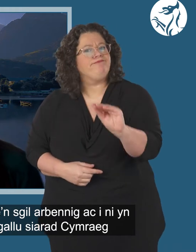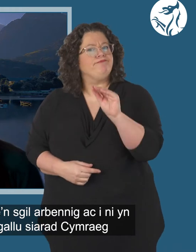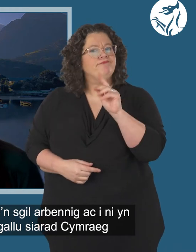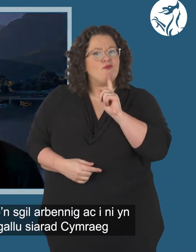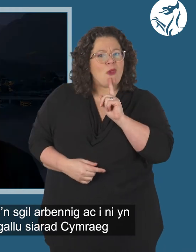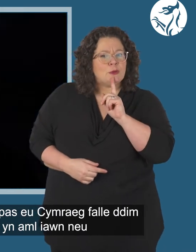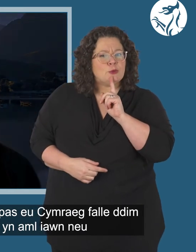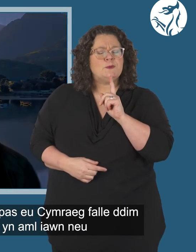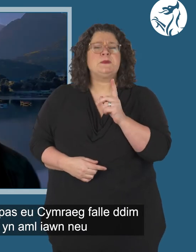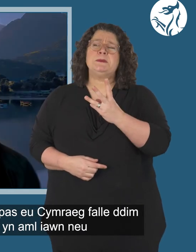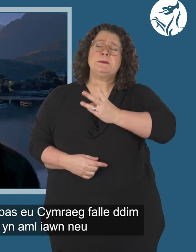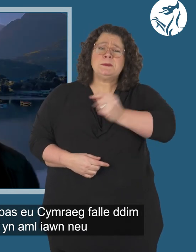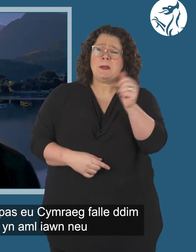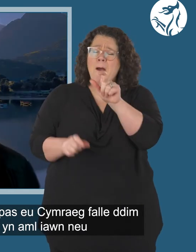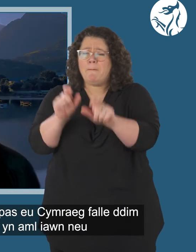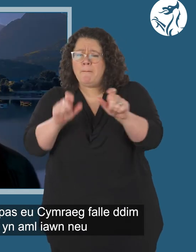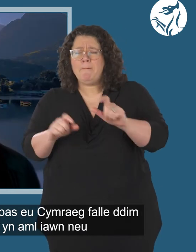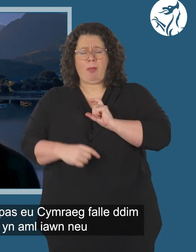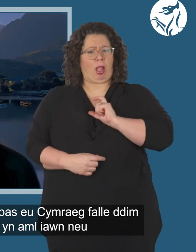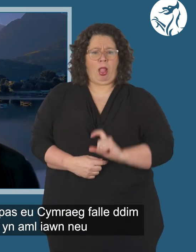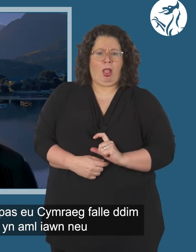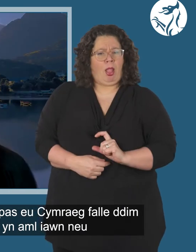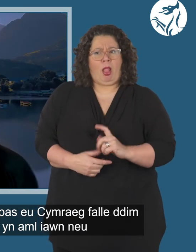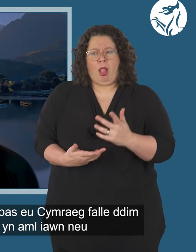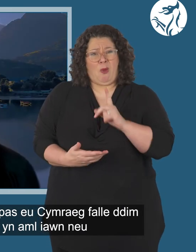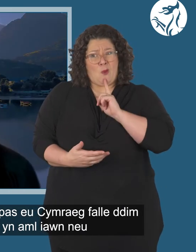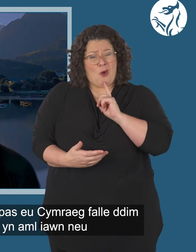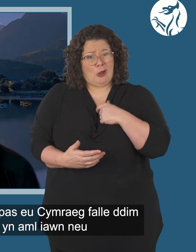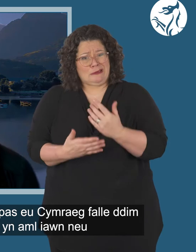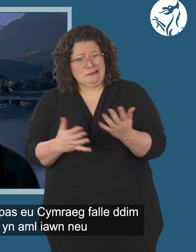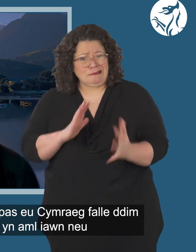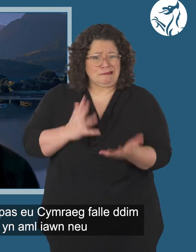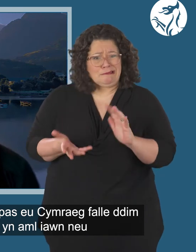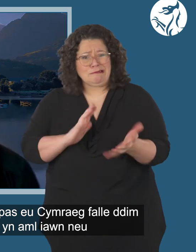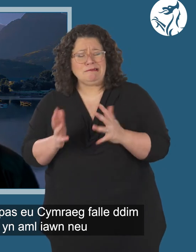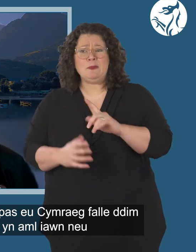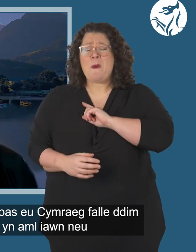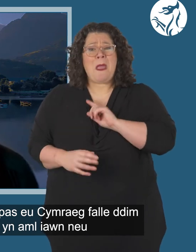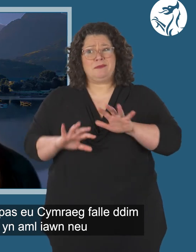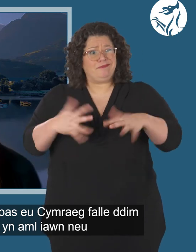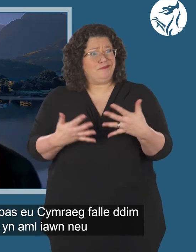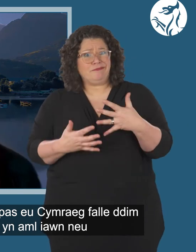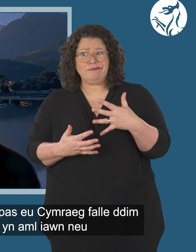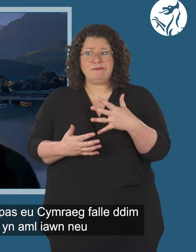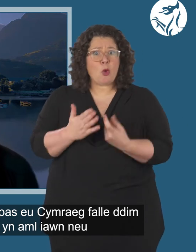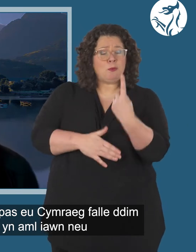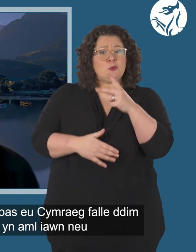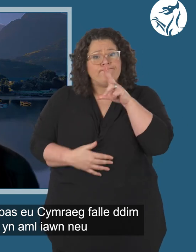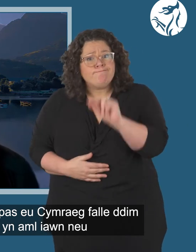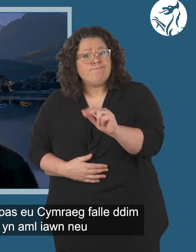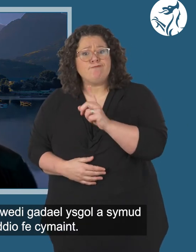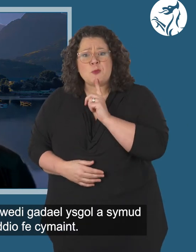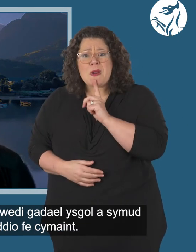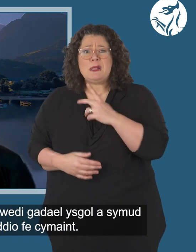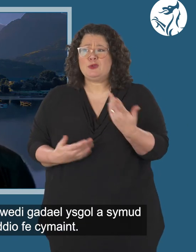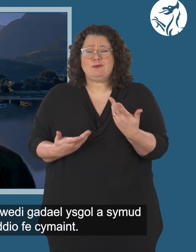'n gallu siarad Cymraeg. Mae lot o bobl yn anhyderus o gwmpas eu Cymraeg, falle ddim wedi defnyddio fe yn aml